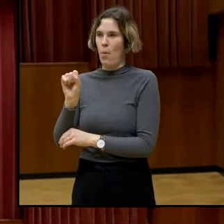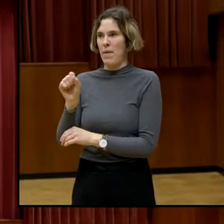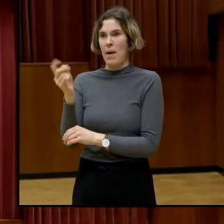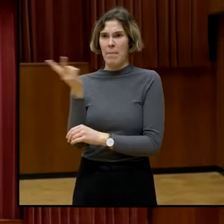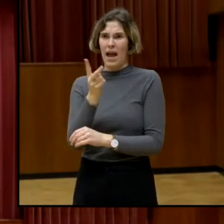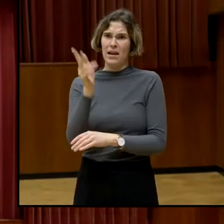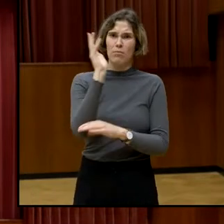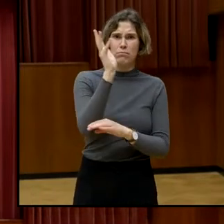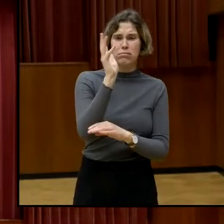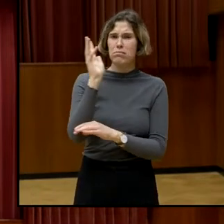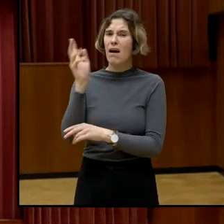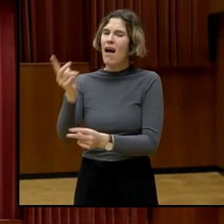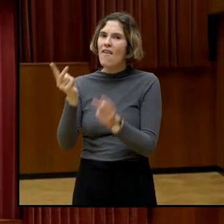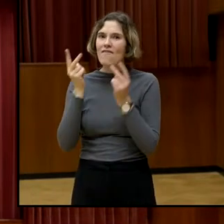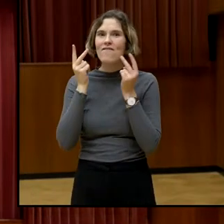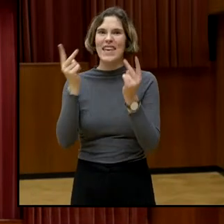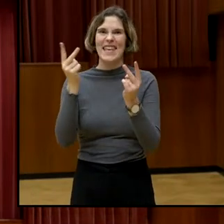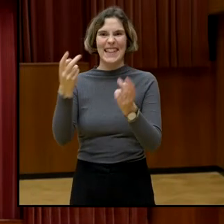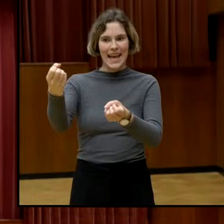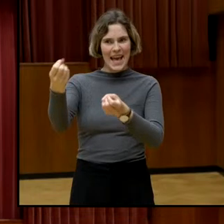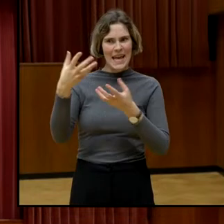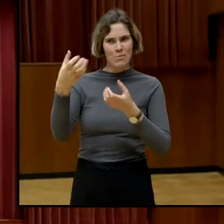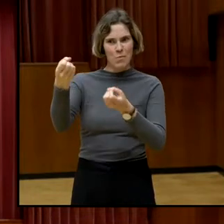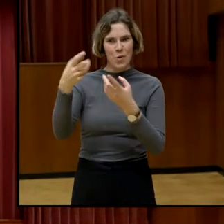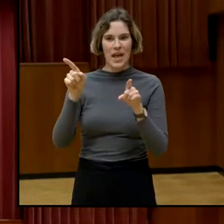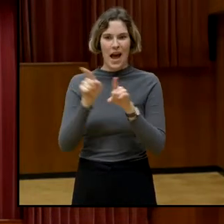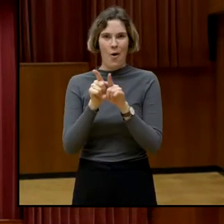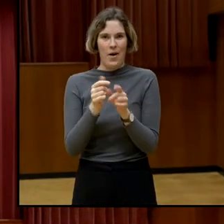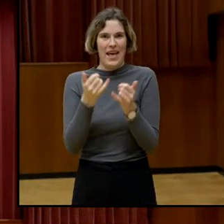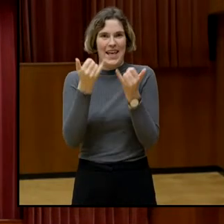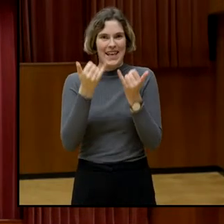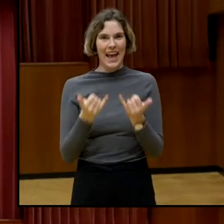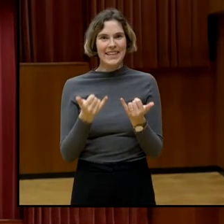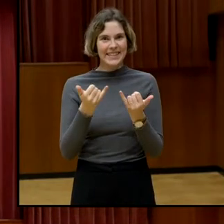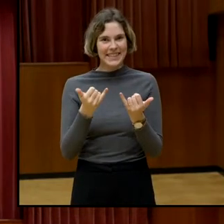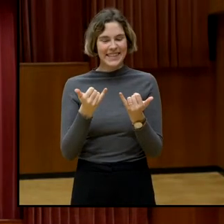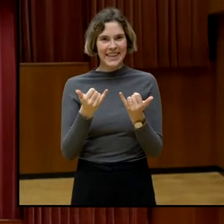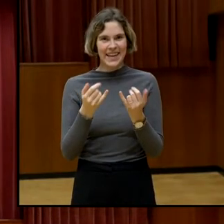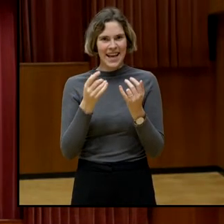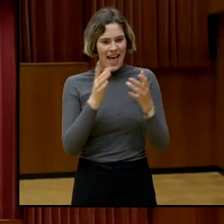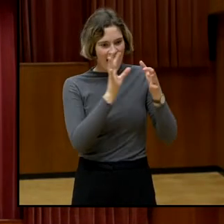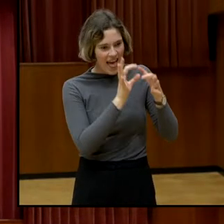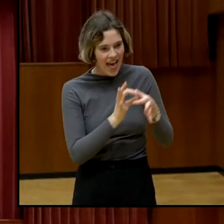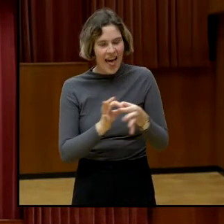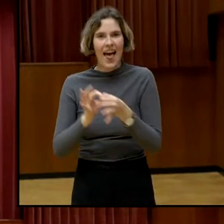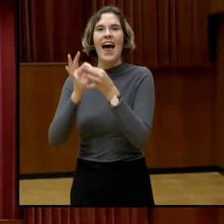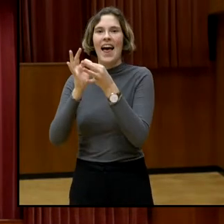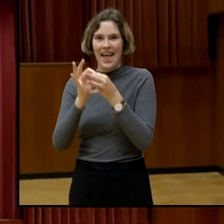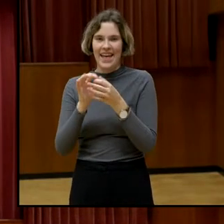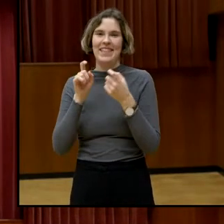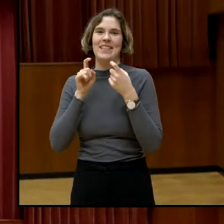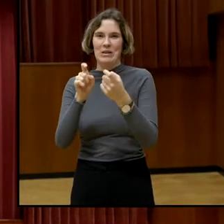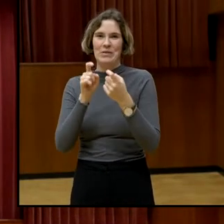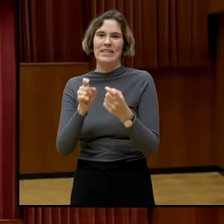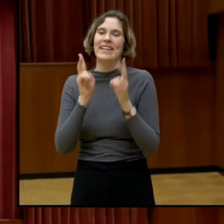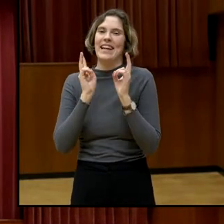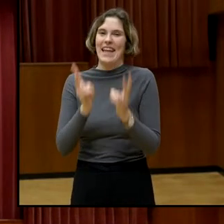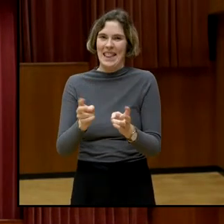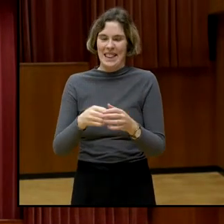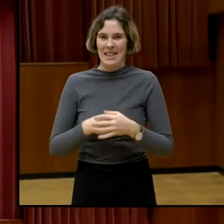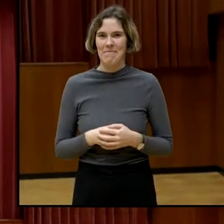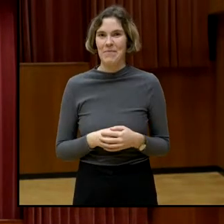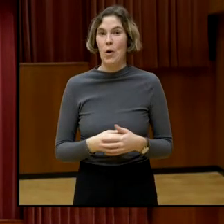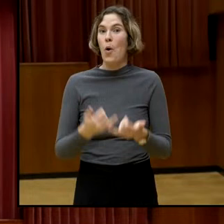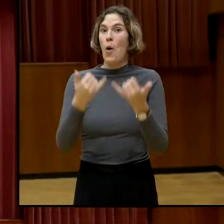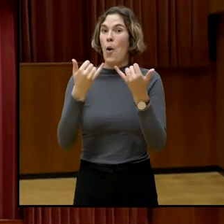finde ich, als Grundlage sehr, sehr gut sind für das, was jetzt kommen wird. Wir haben heute drei